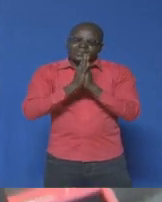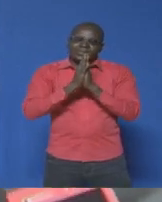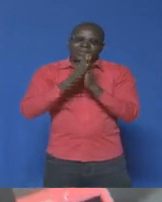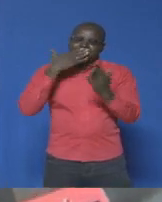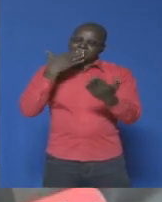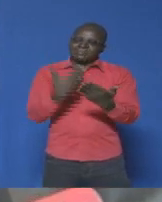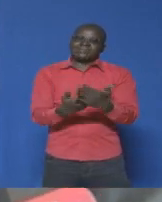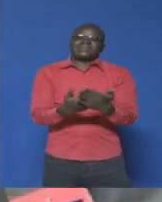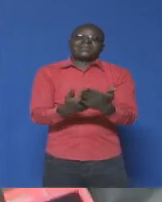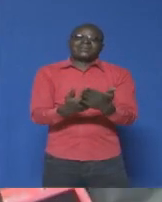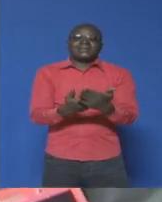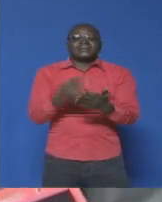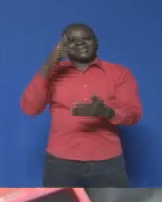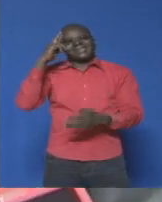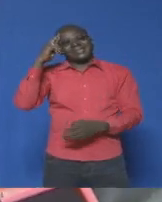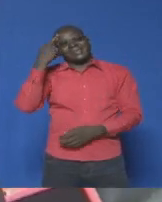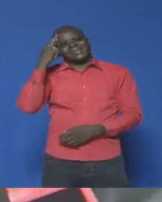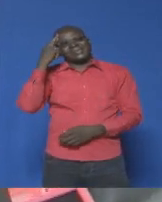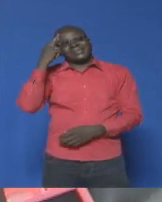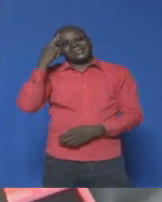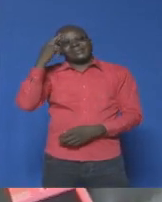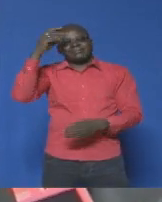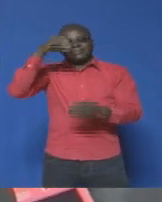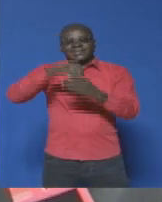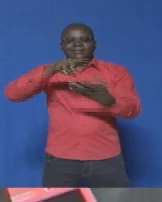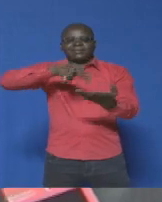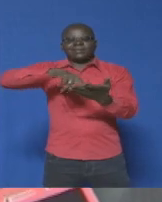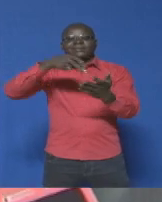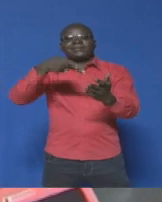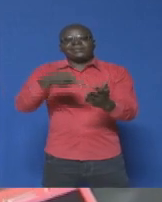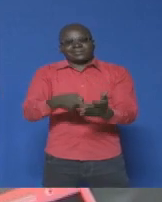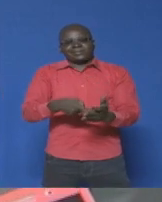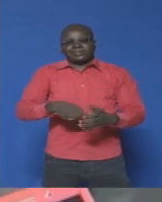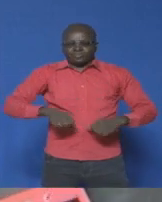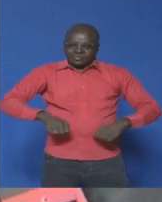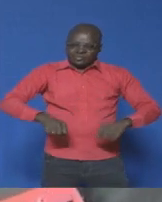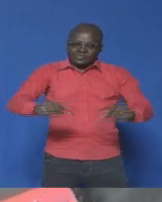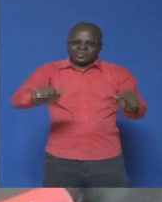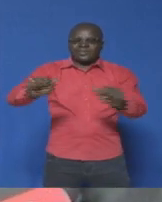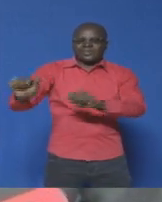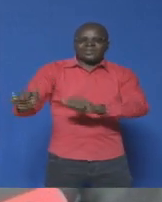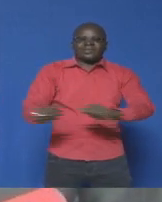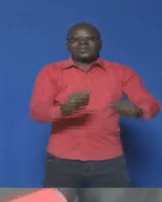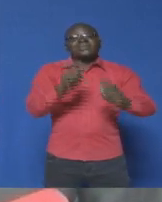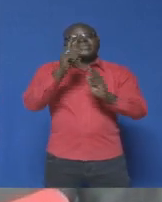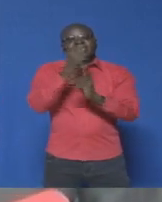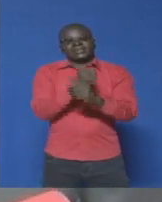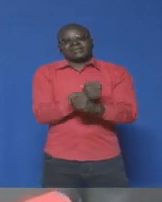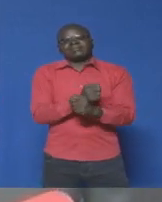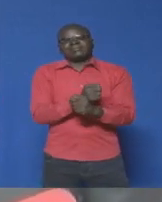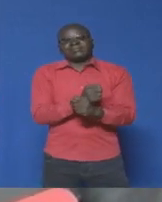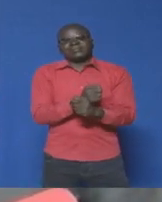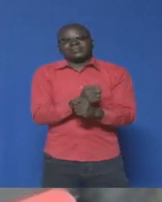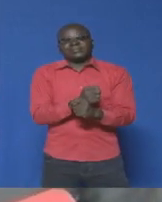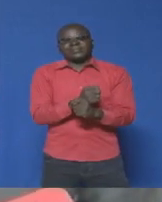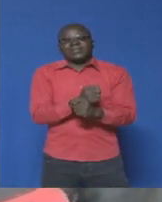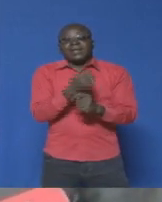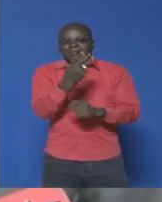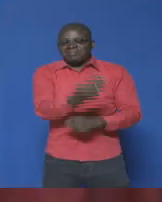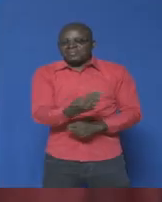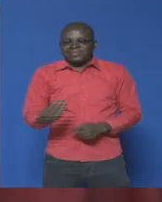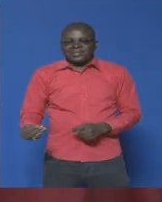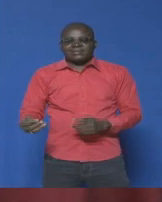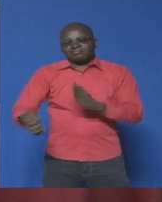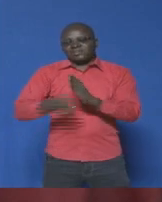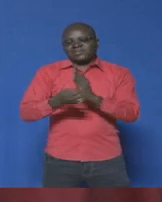des réflexions, dans le sens de poursuivre notre ancrage en matière d'économie